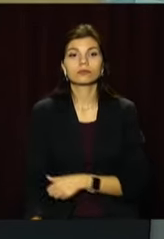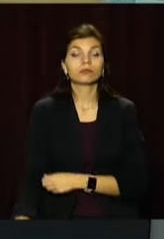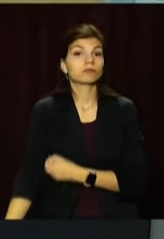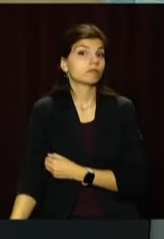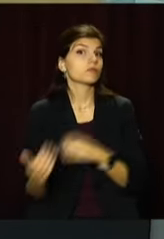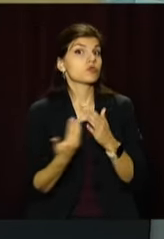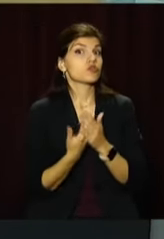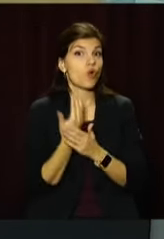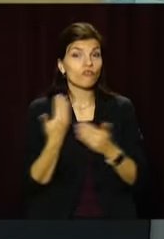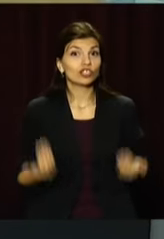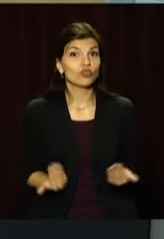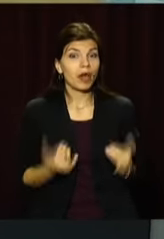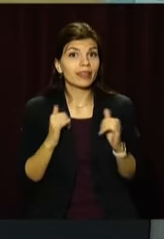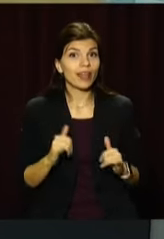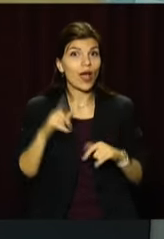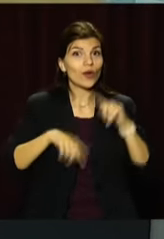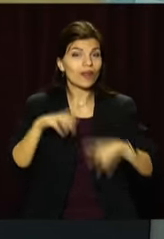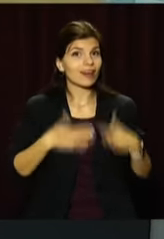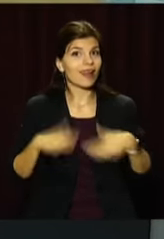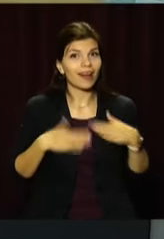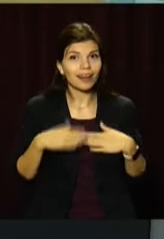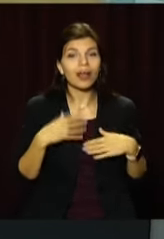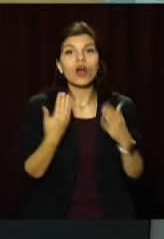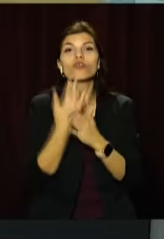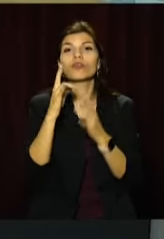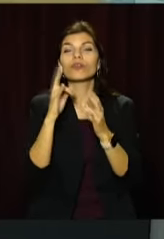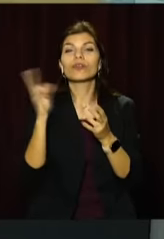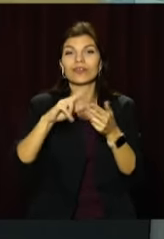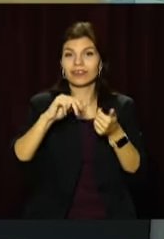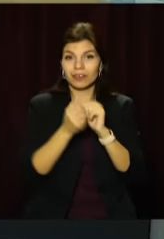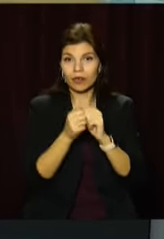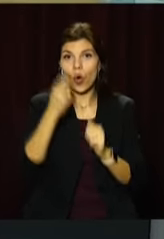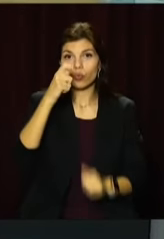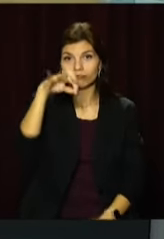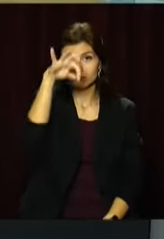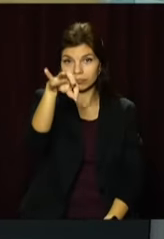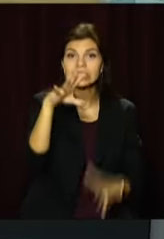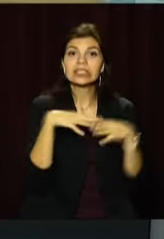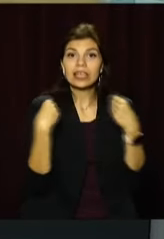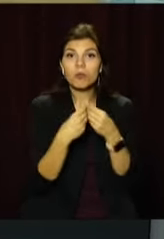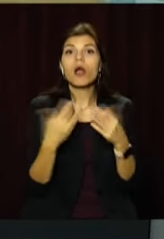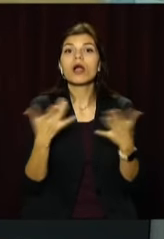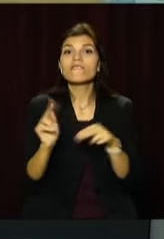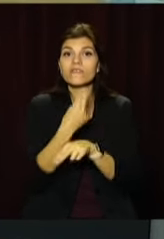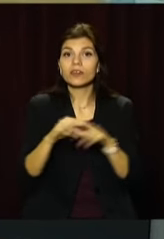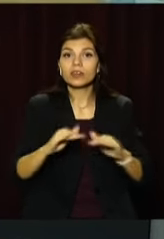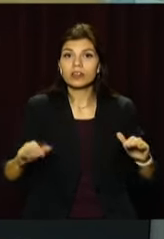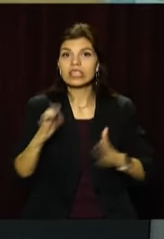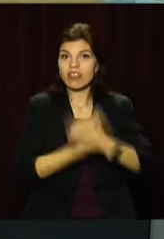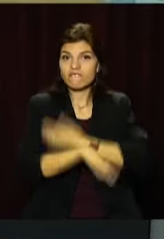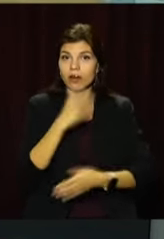Нова житлорадість для родини. Міський голова Кам'янського вручив ключі від квартири сім'їв, які виховуються діти з